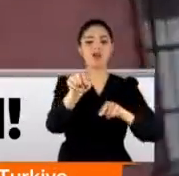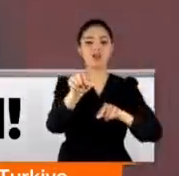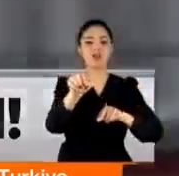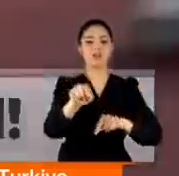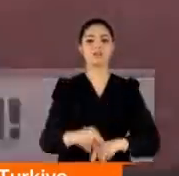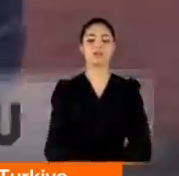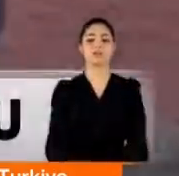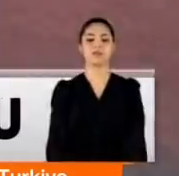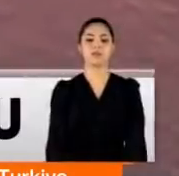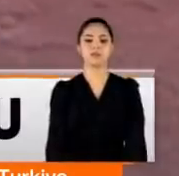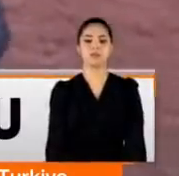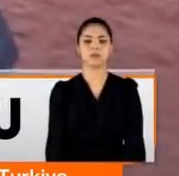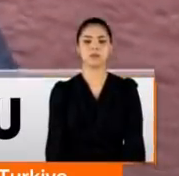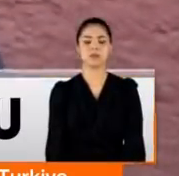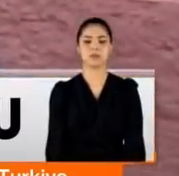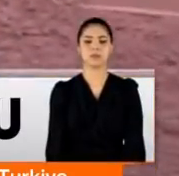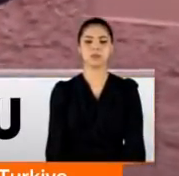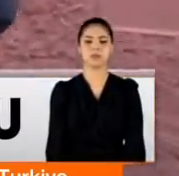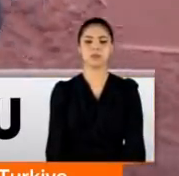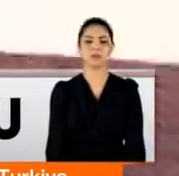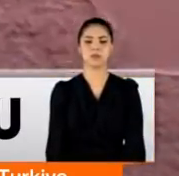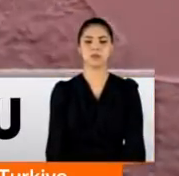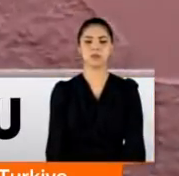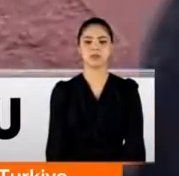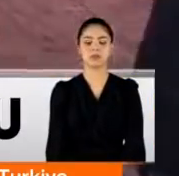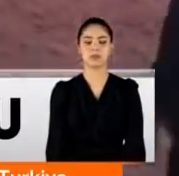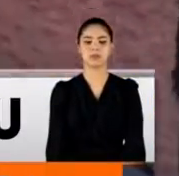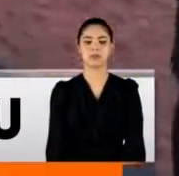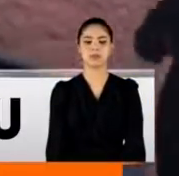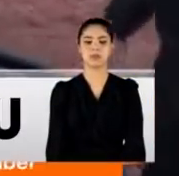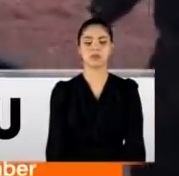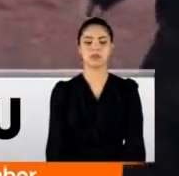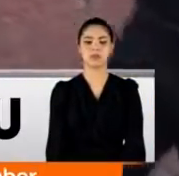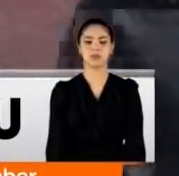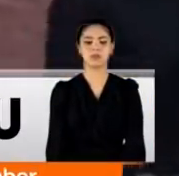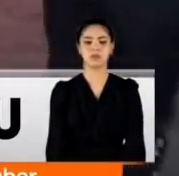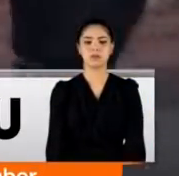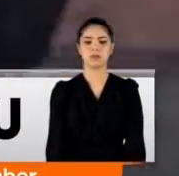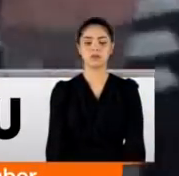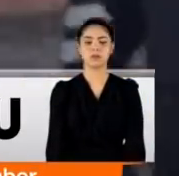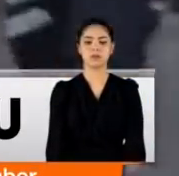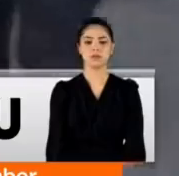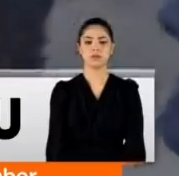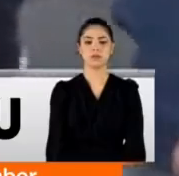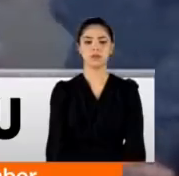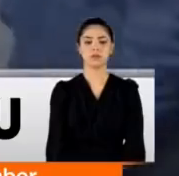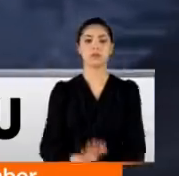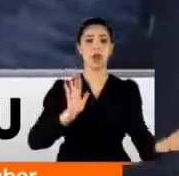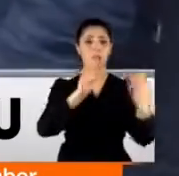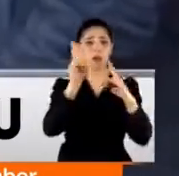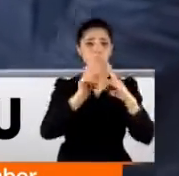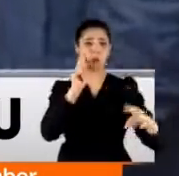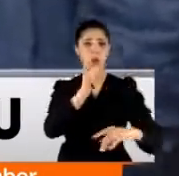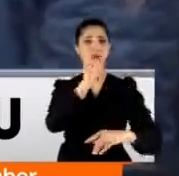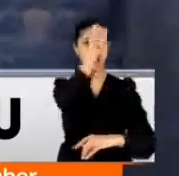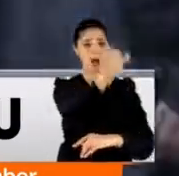Açtı açtı. Oradan yürüyorum içeri. Siz var mı? Tamam biz de bilme şansı ya. Bizden kafa buluyoruz. Tamam abi gel gel. Karşısında polisi